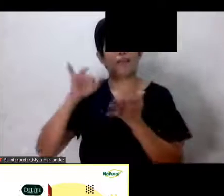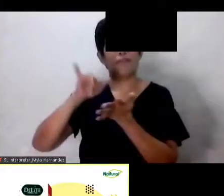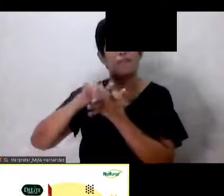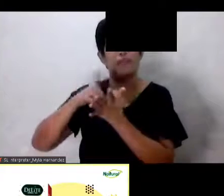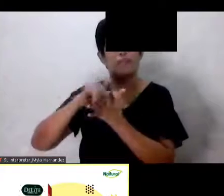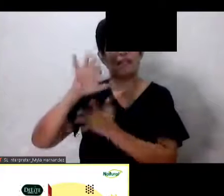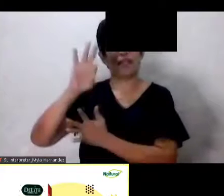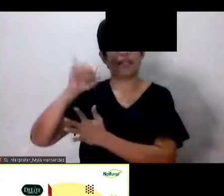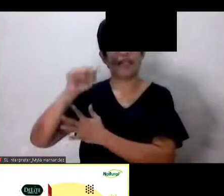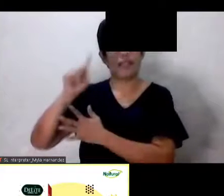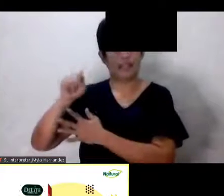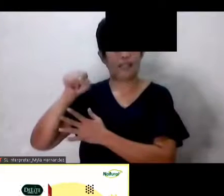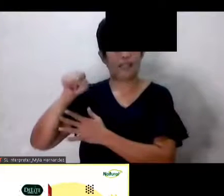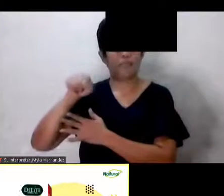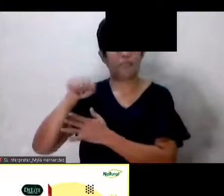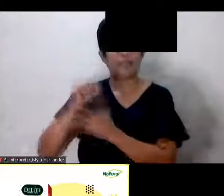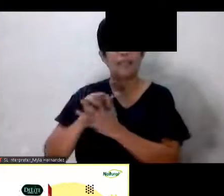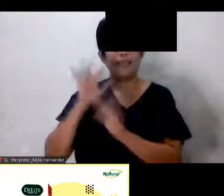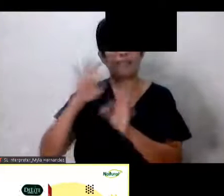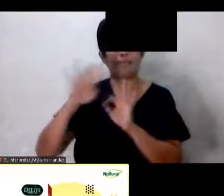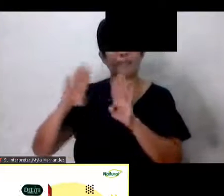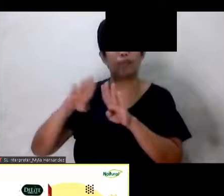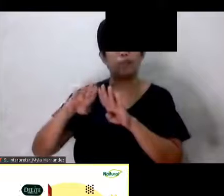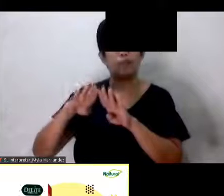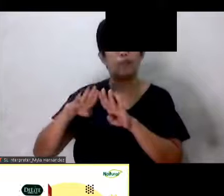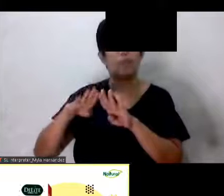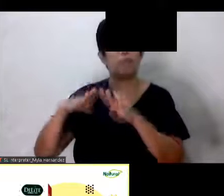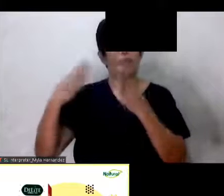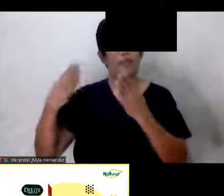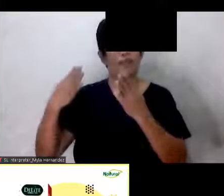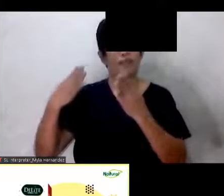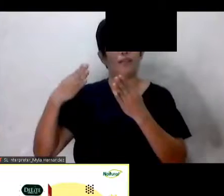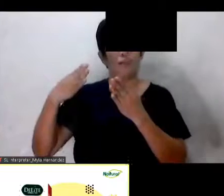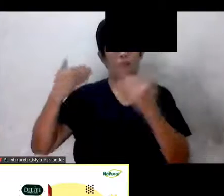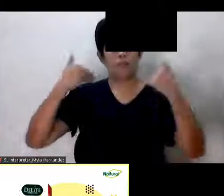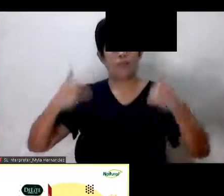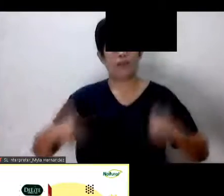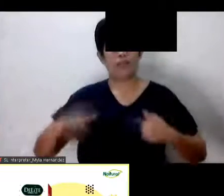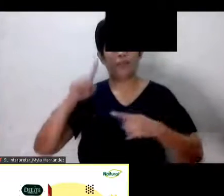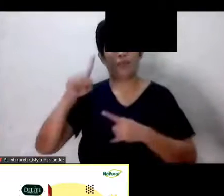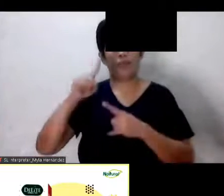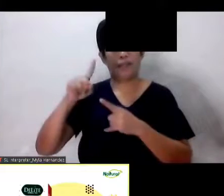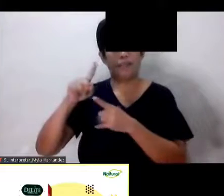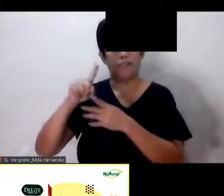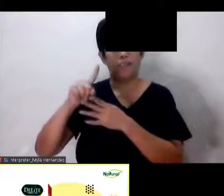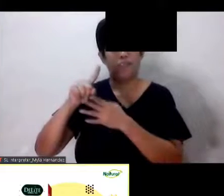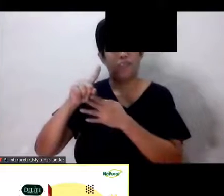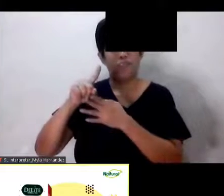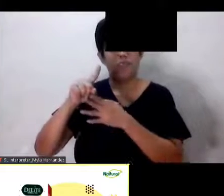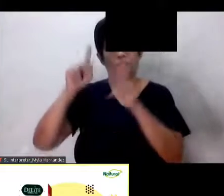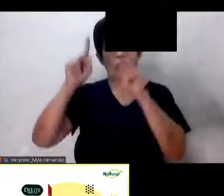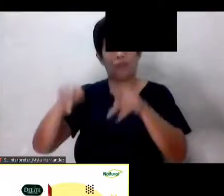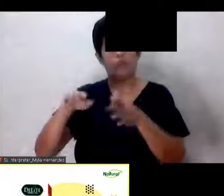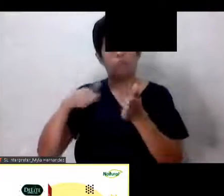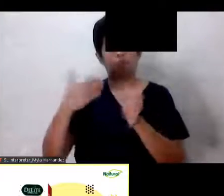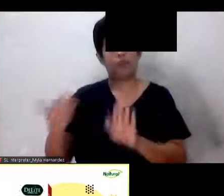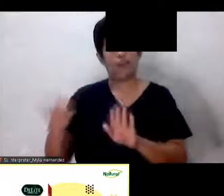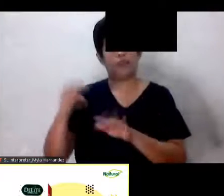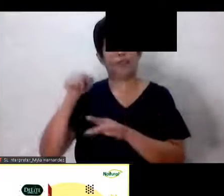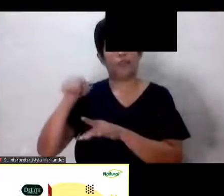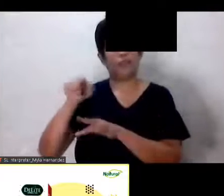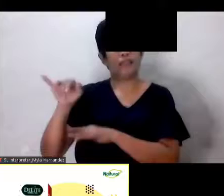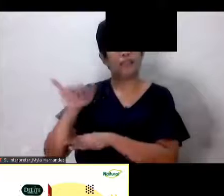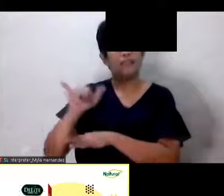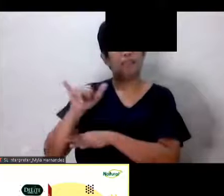kolesterol na pag binuksan nila yung katawad ng isang taong yumaon na, okay, yan yung parang